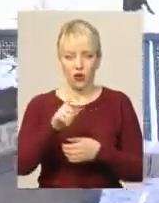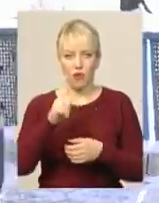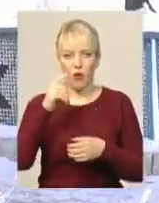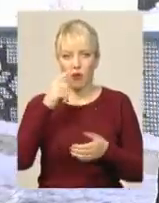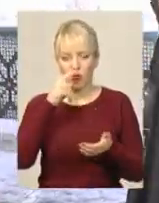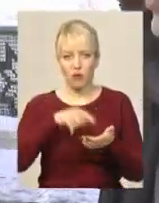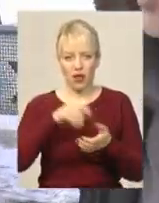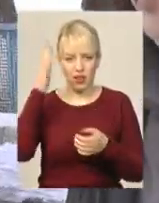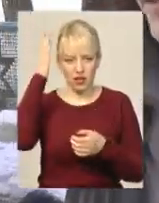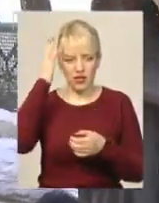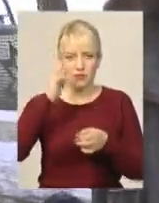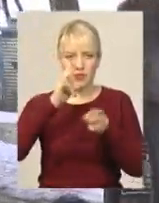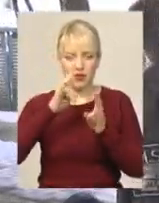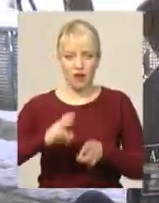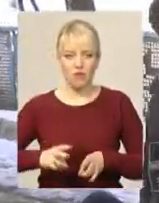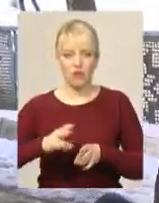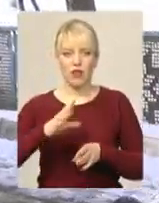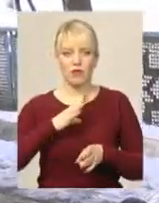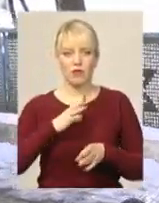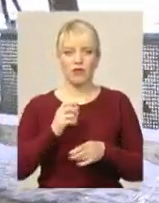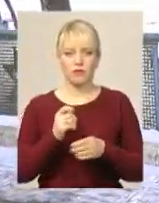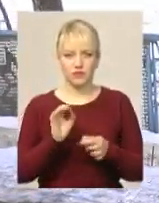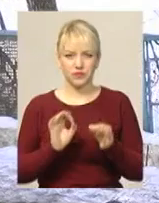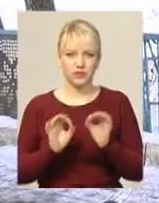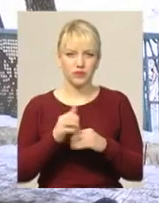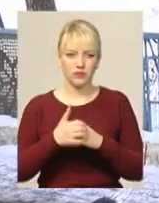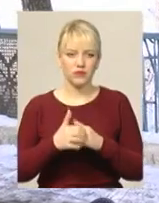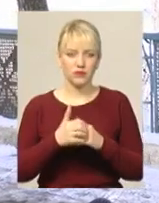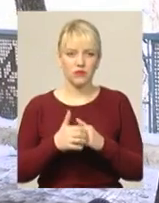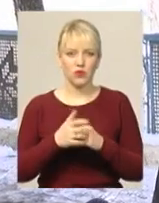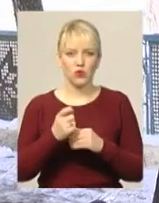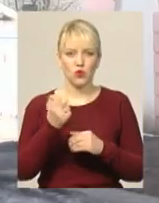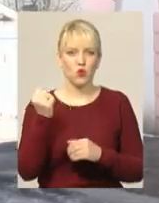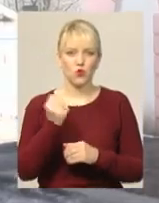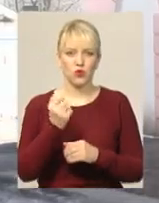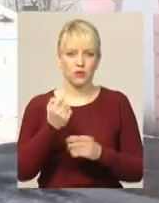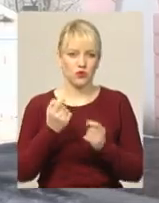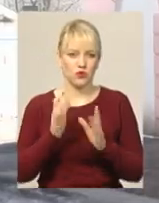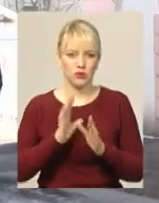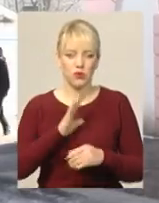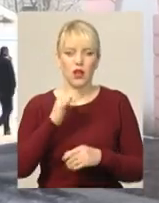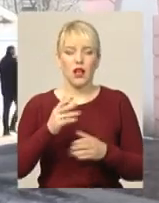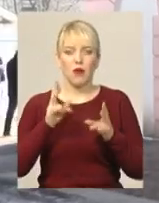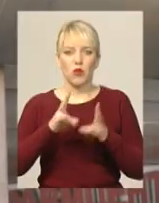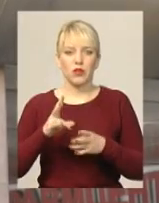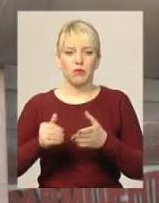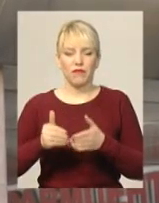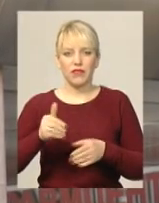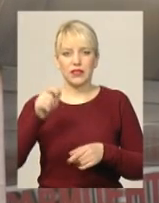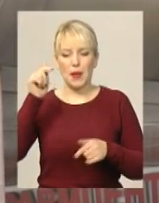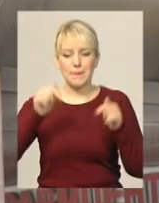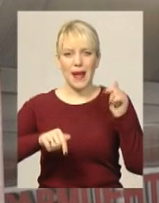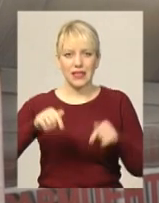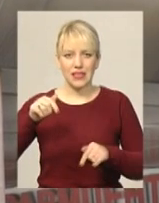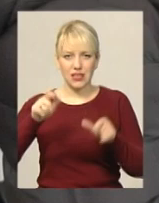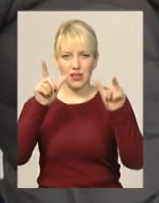ну так, травмувало по мірі, просто в уши буюсь Потерпілих від падіння бурулюк у Хмельницькому